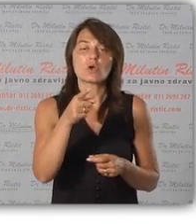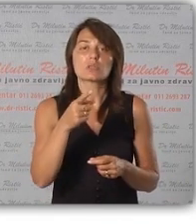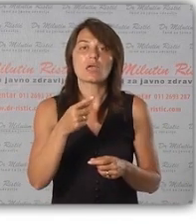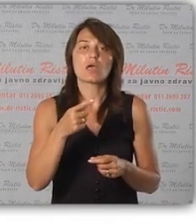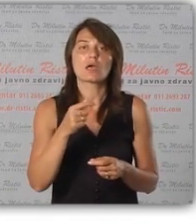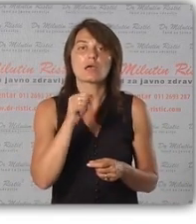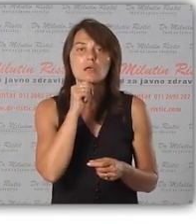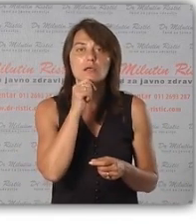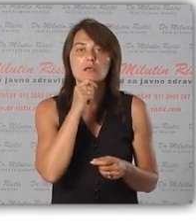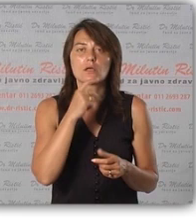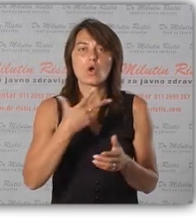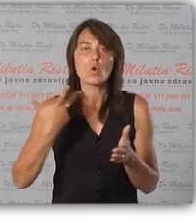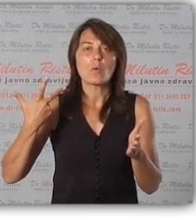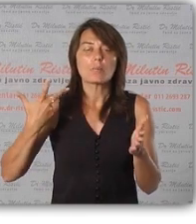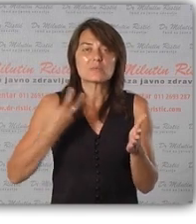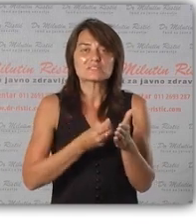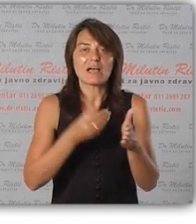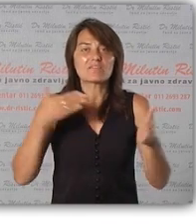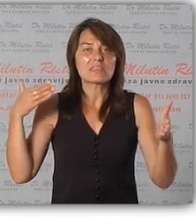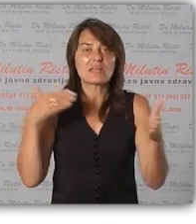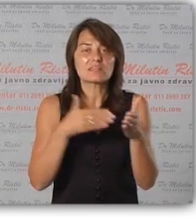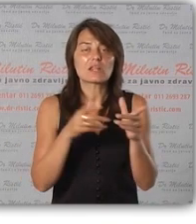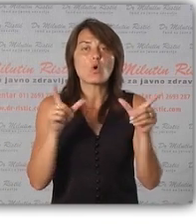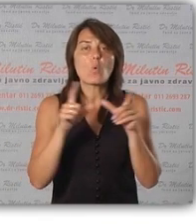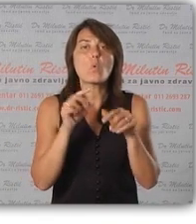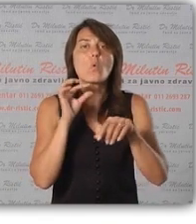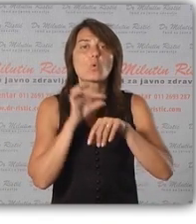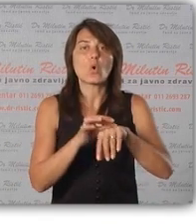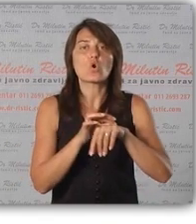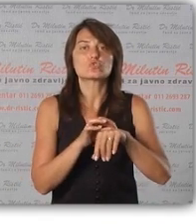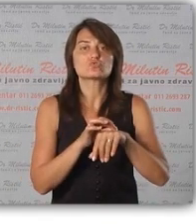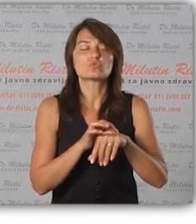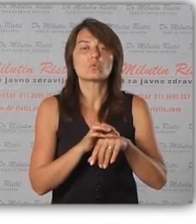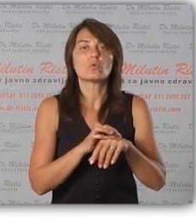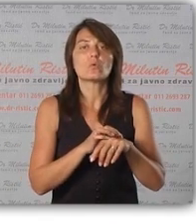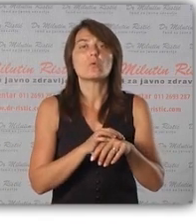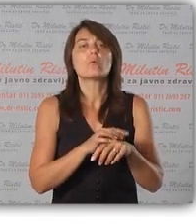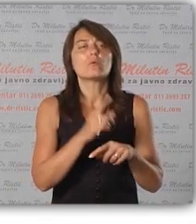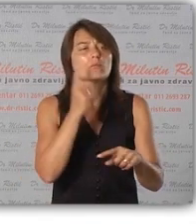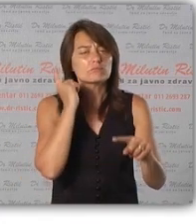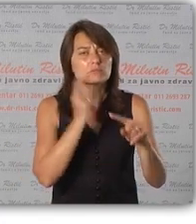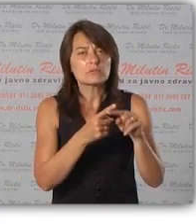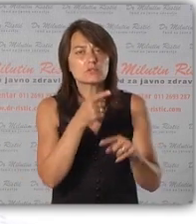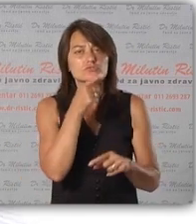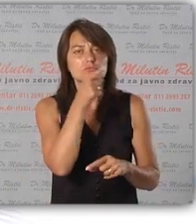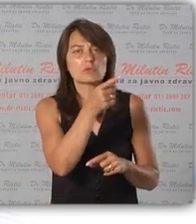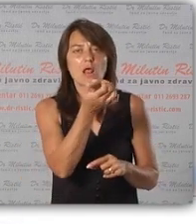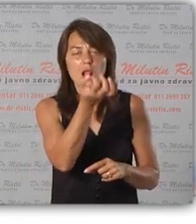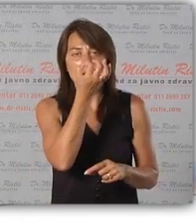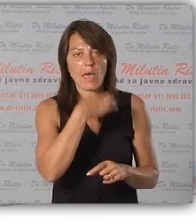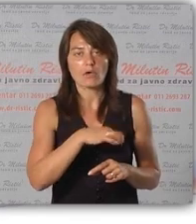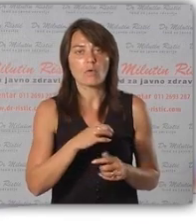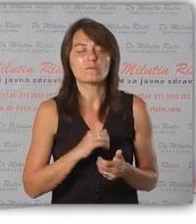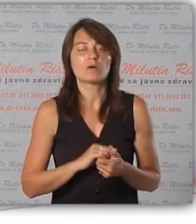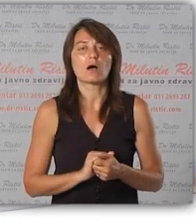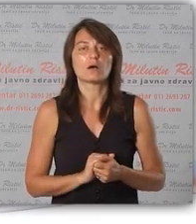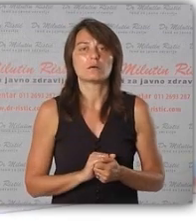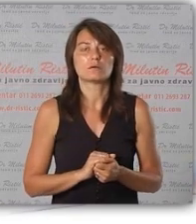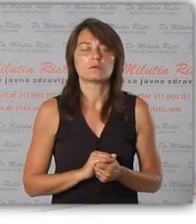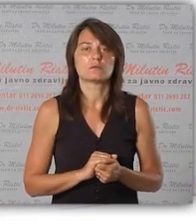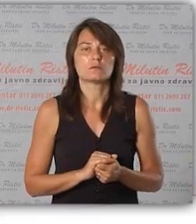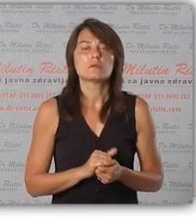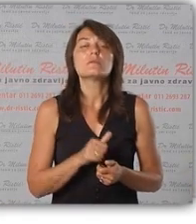A to je ubrizgavanje direktno u kožu određenih, da kažem,